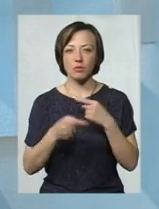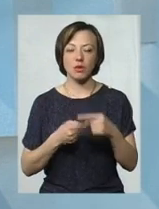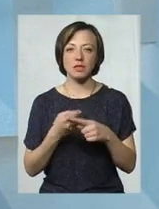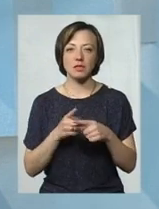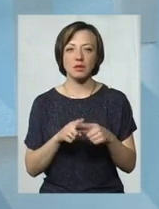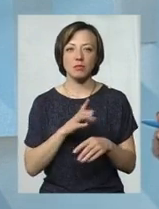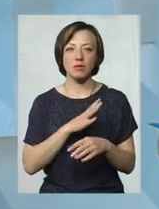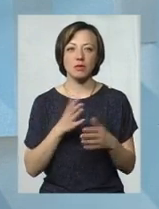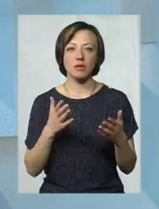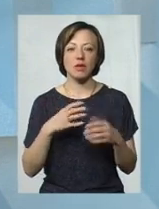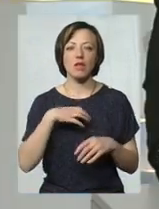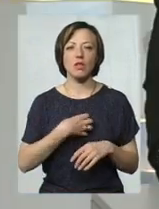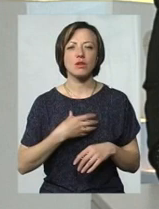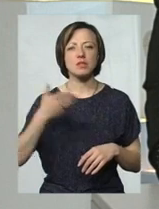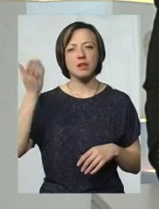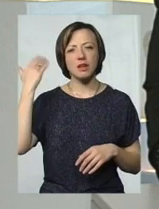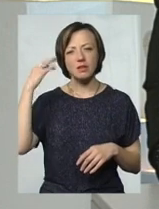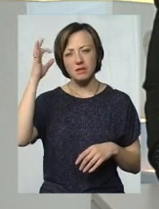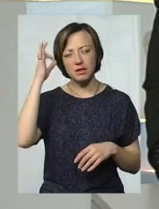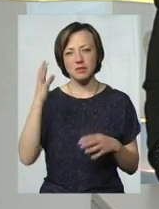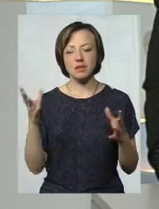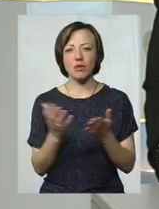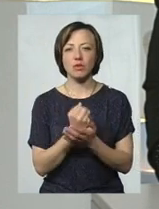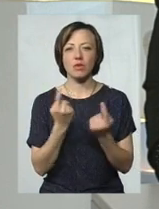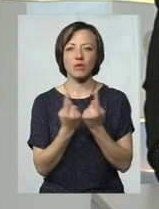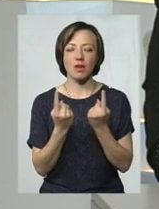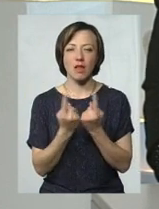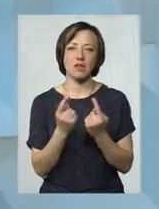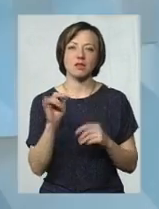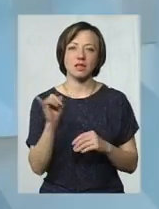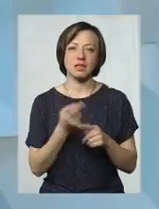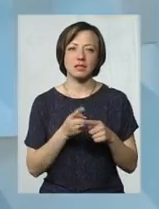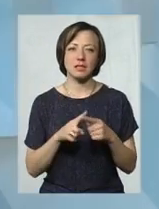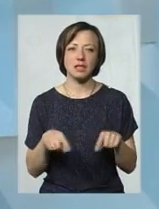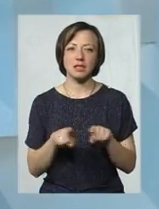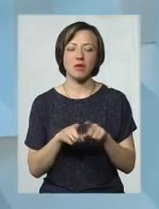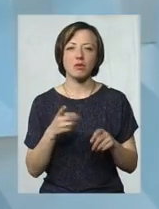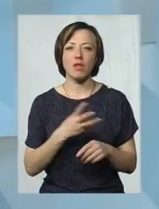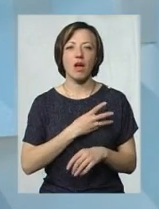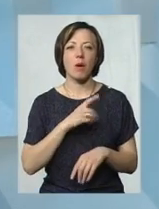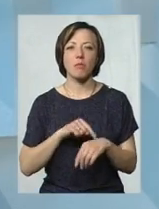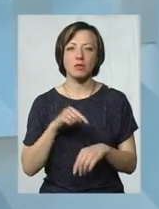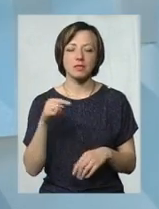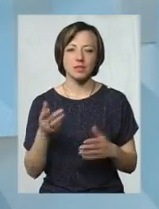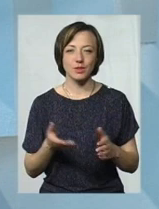якась ностальгія, вони там знаходили своїх однокласників, і це так було емоційно.